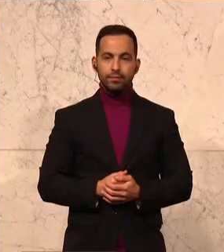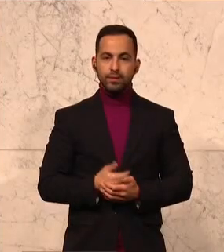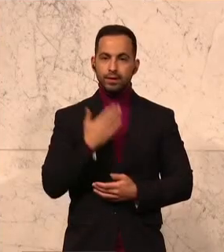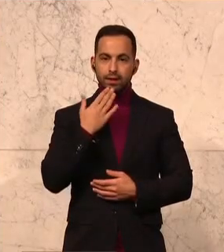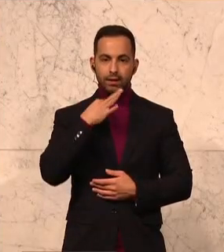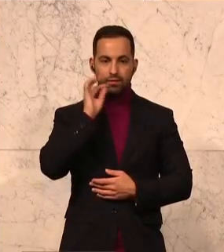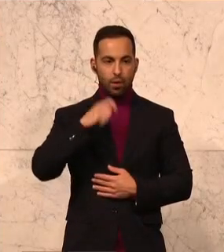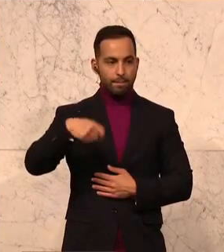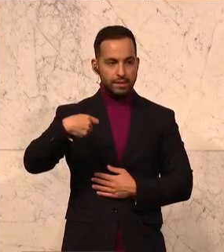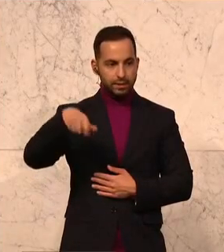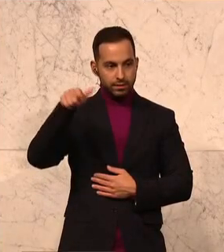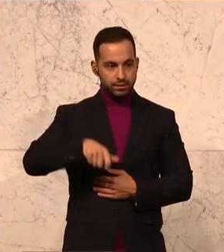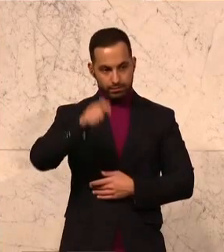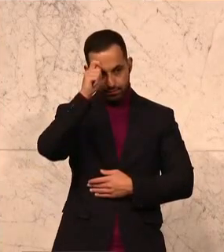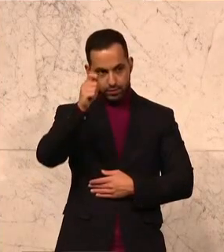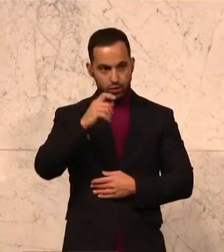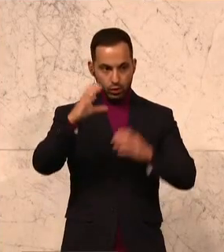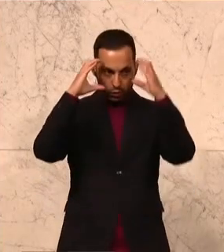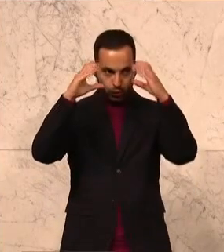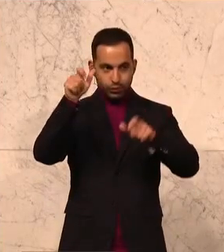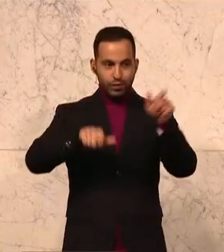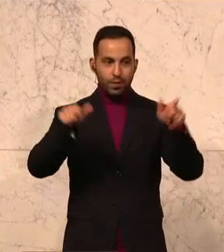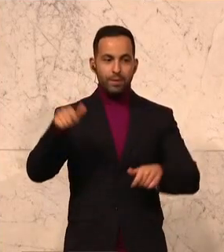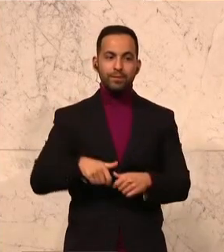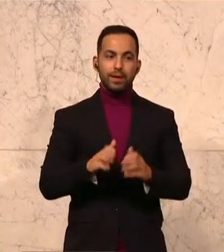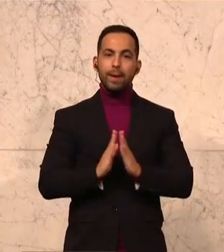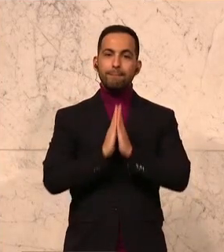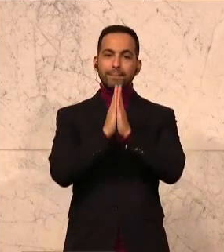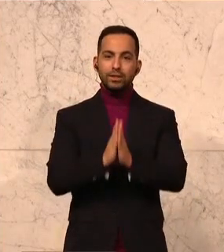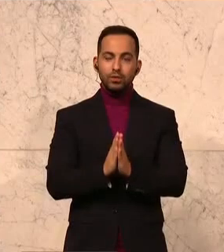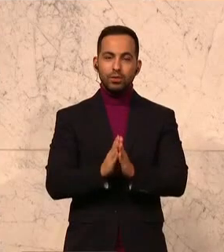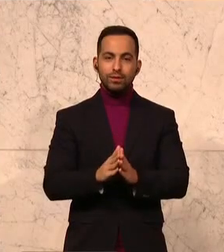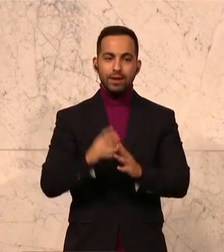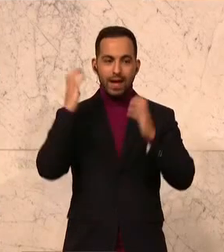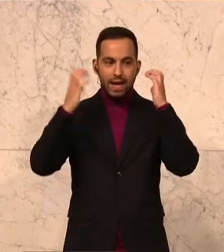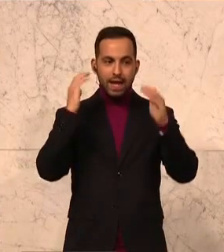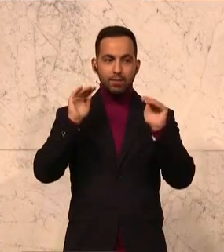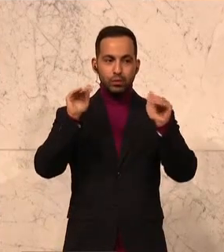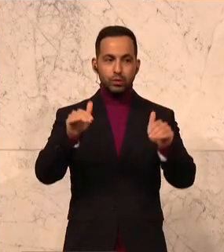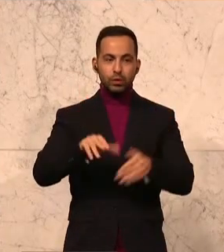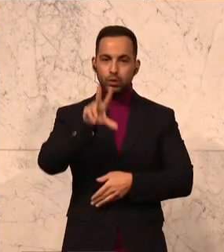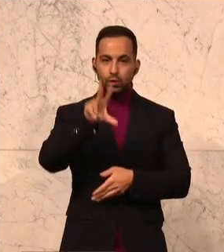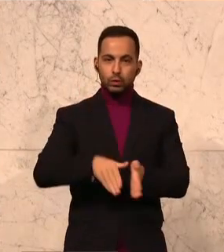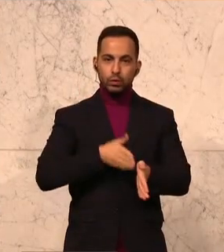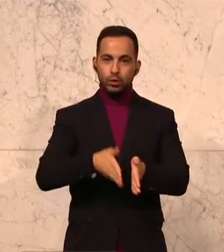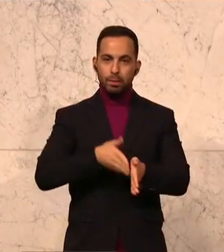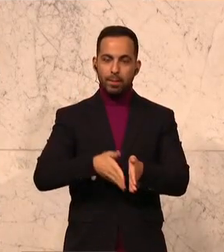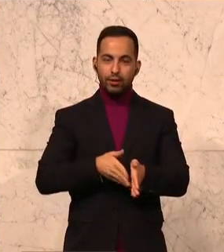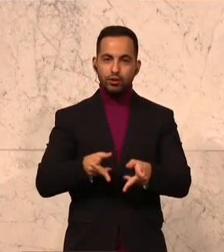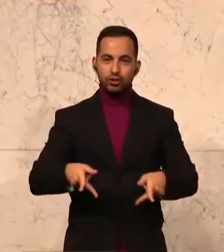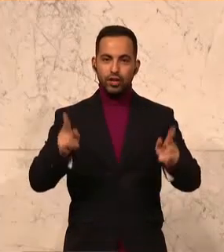Danke Frau Präsident, sehr geehrte Zuseher, die Petition zum Lärmschutz Südbahnstrecke Neukirchen.